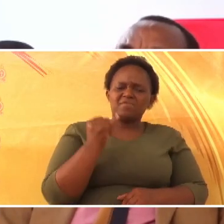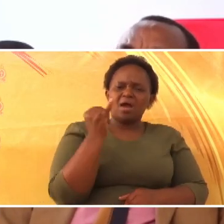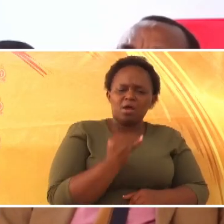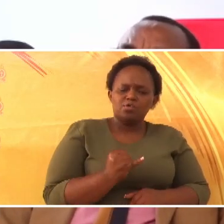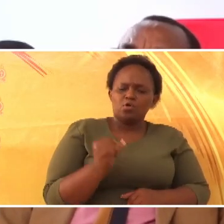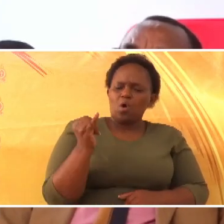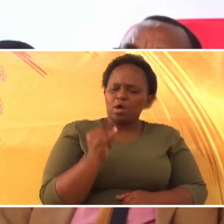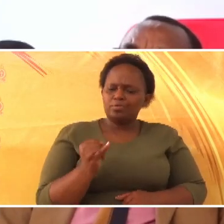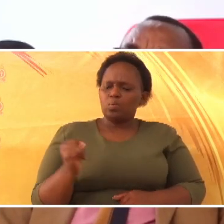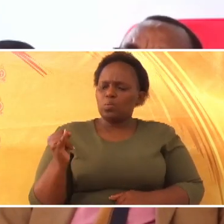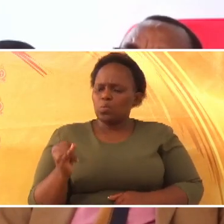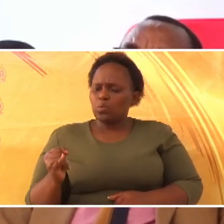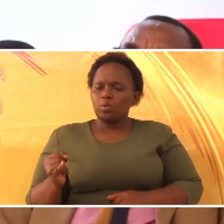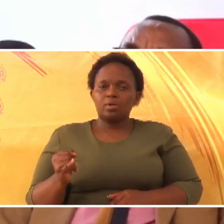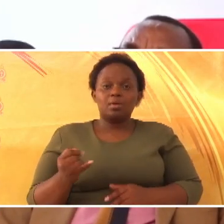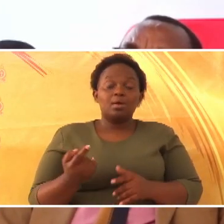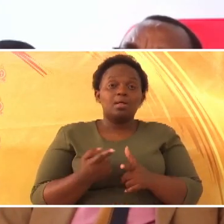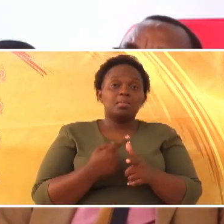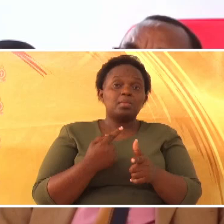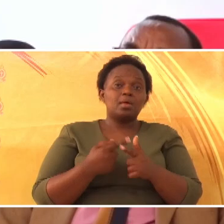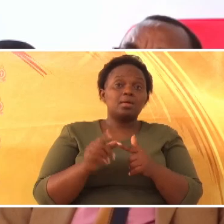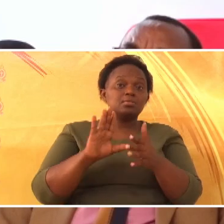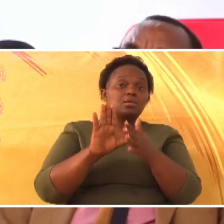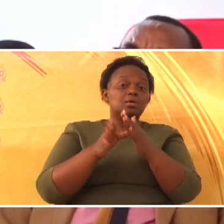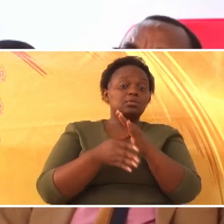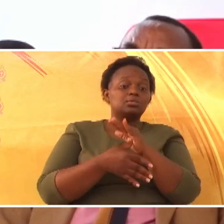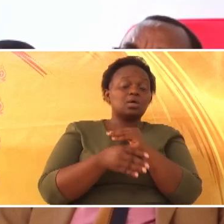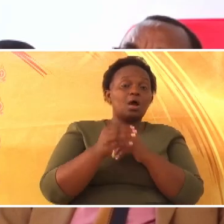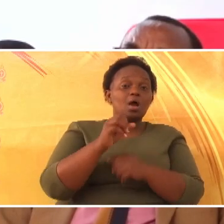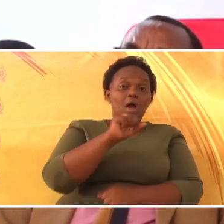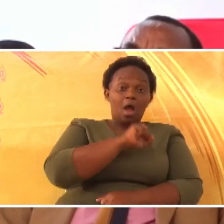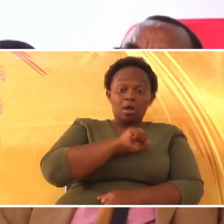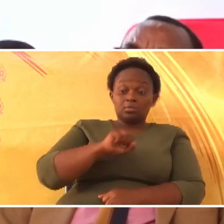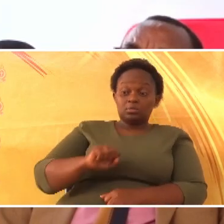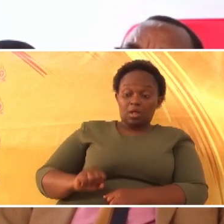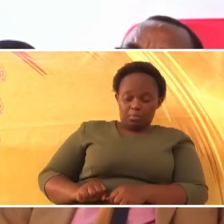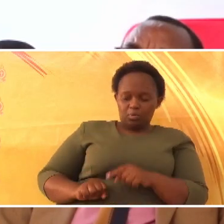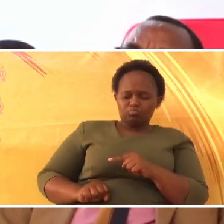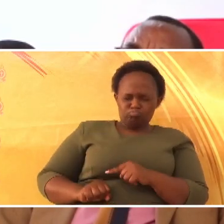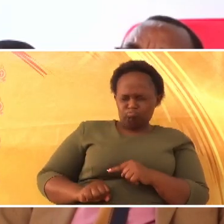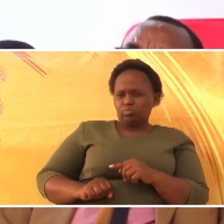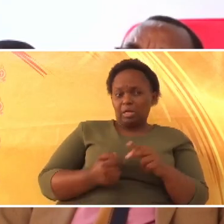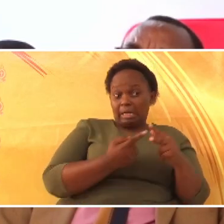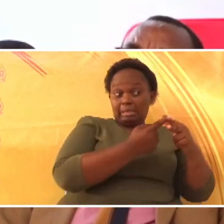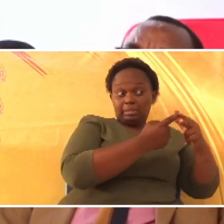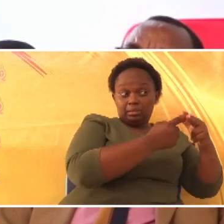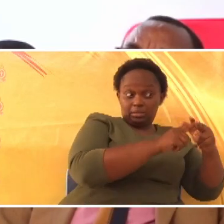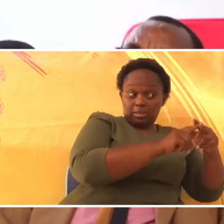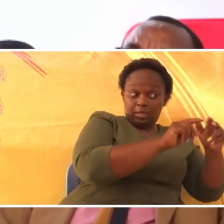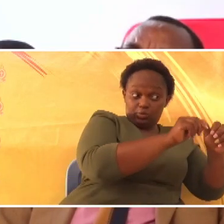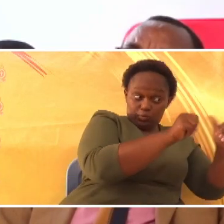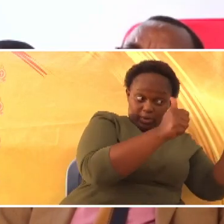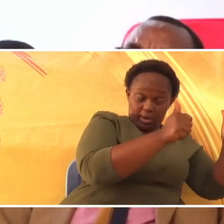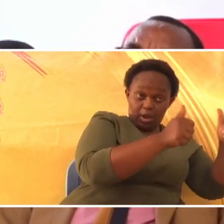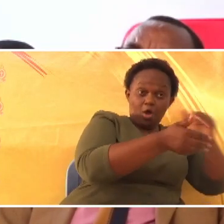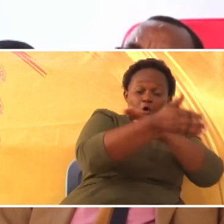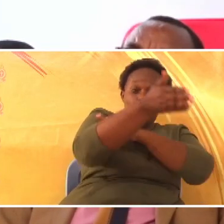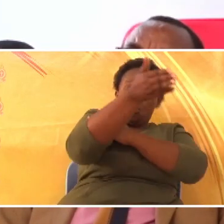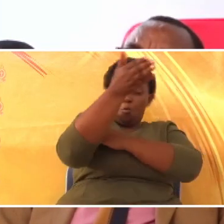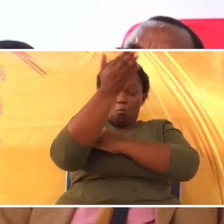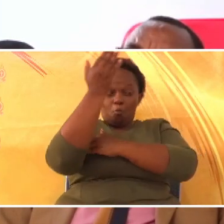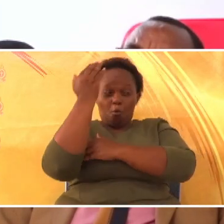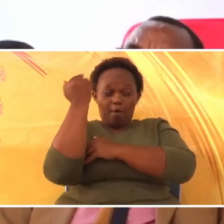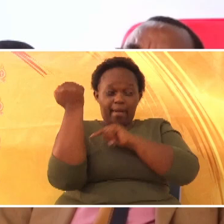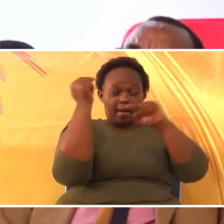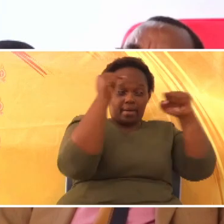Na muishowe, akajikuta, ijapokuwa alikuwa, mungu alikuwa memtokea kwa